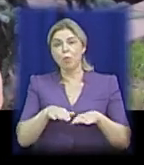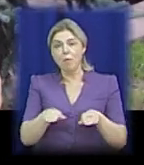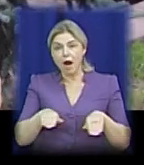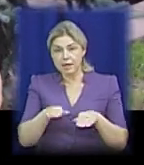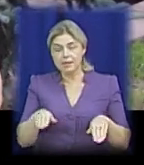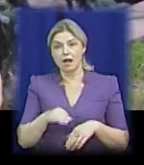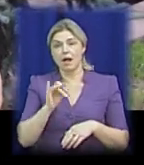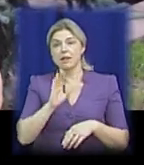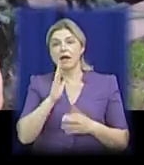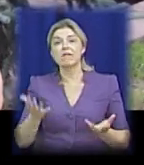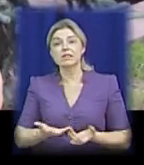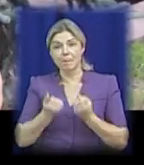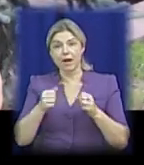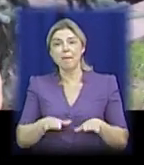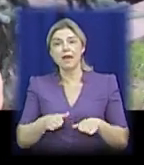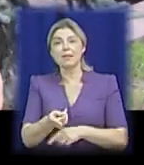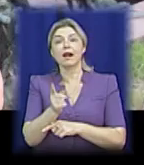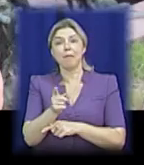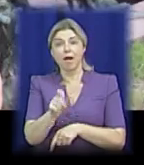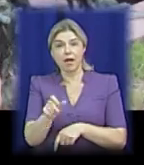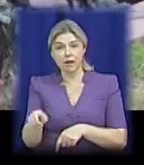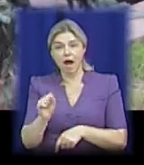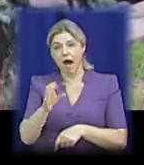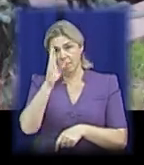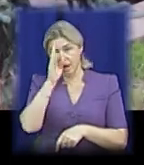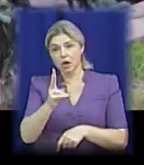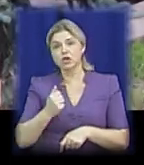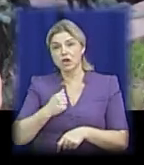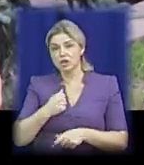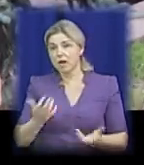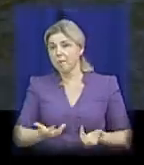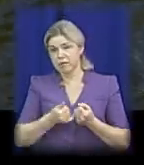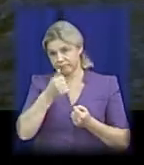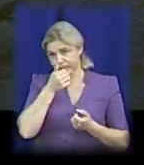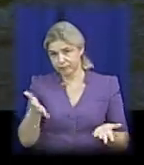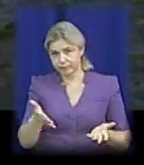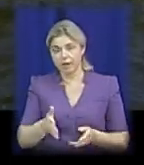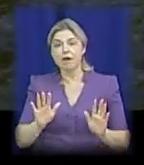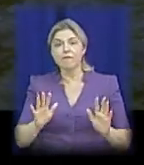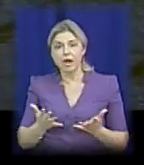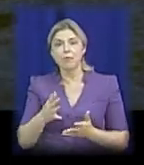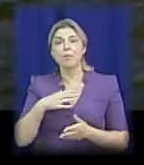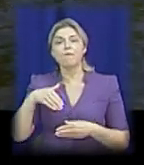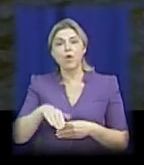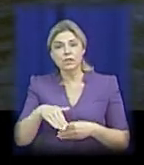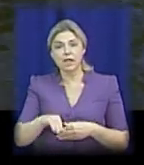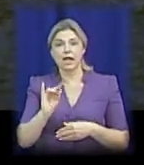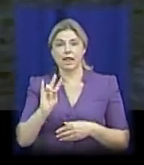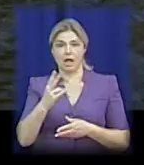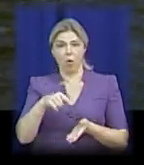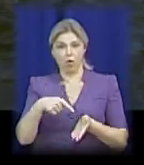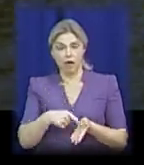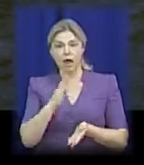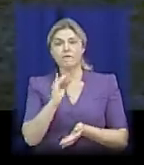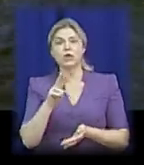врятували місцеві рибалки, а хлопця, на жаль, врятувати не вдалося». Випадки відбулись у Вознесенську та Миколаїві,